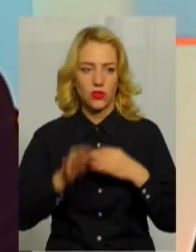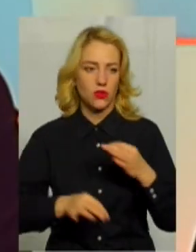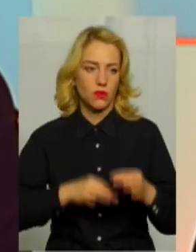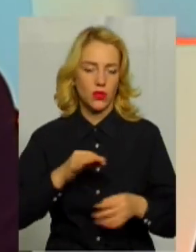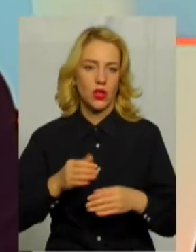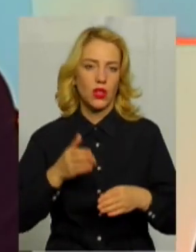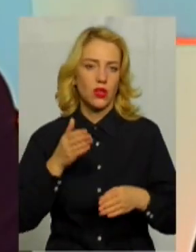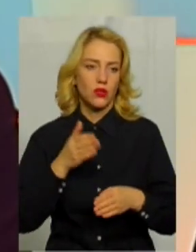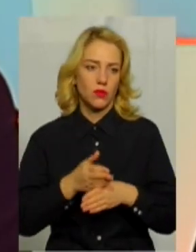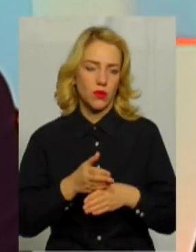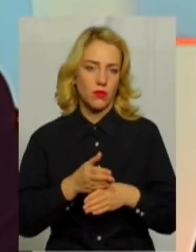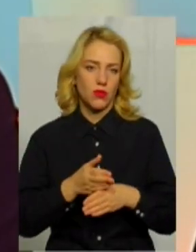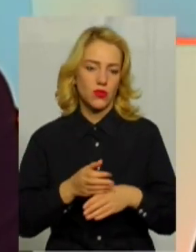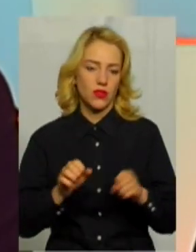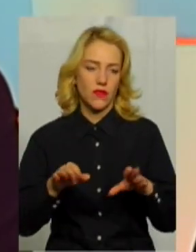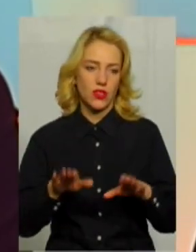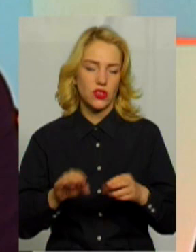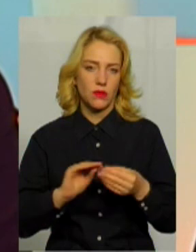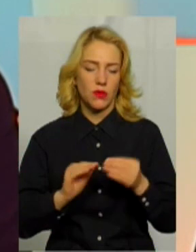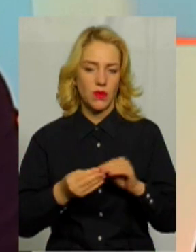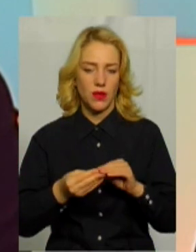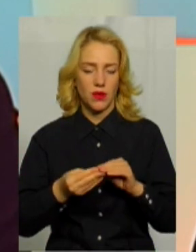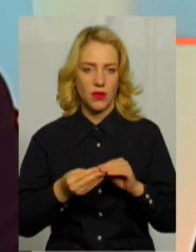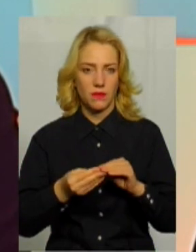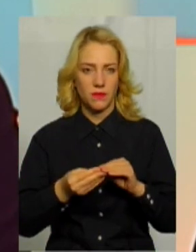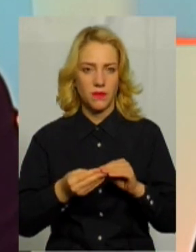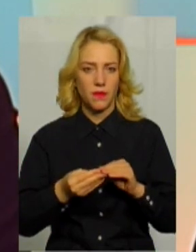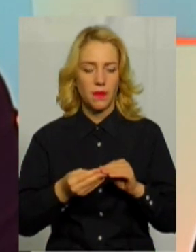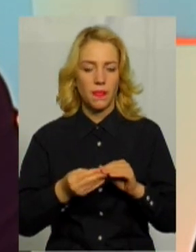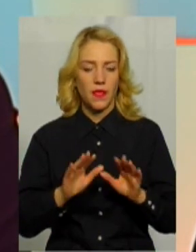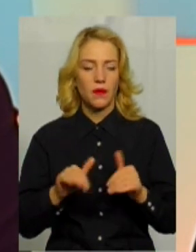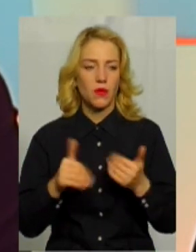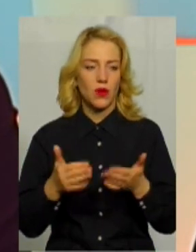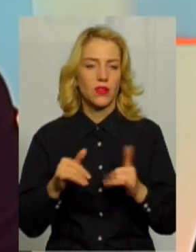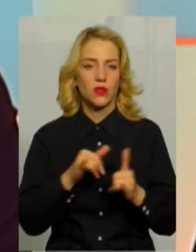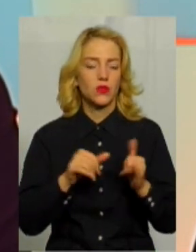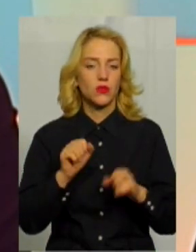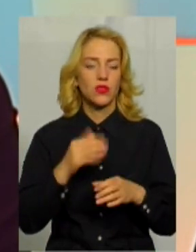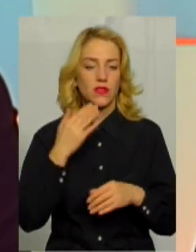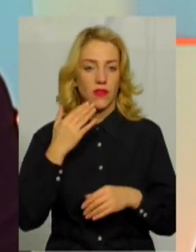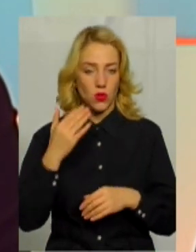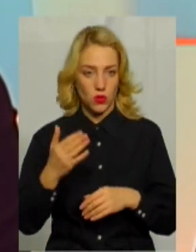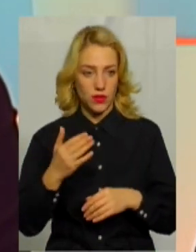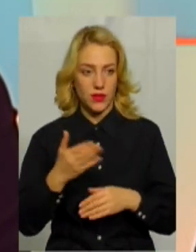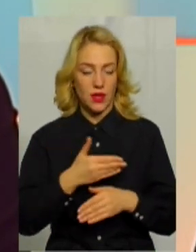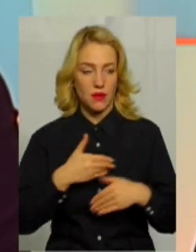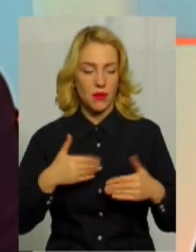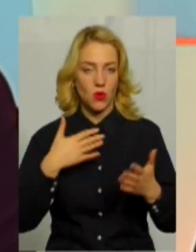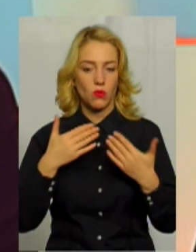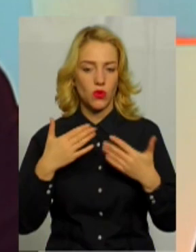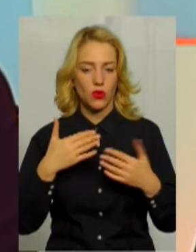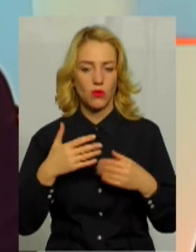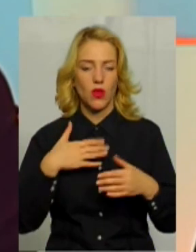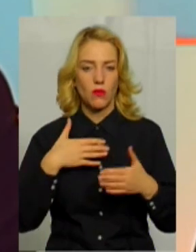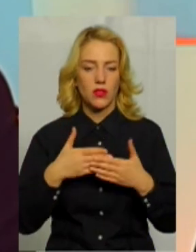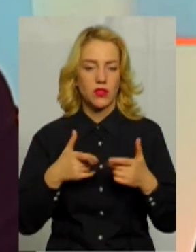допоможуть вирішити проблеми, порадити, куди можна звернутися. Ми комунікуємо із